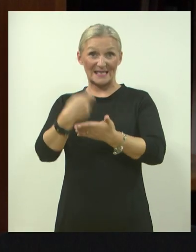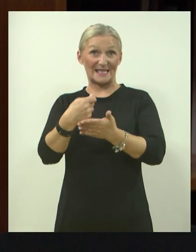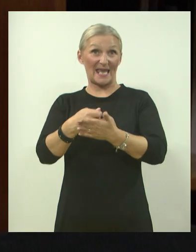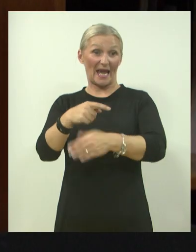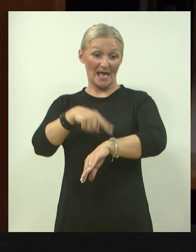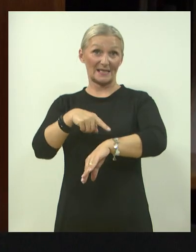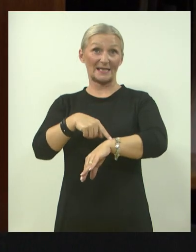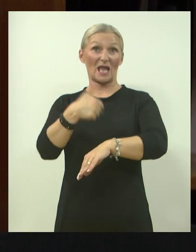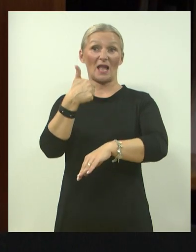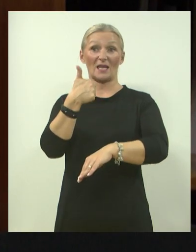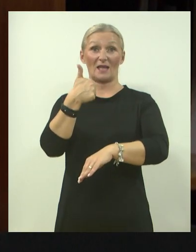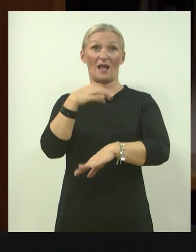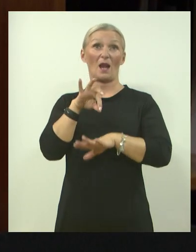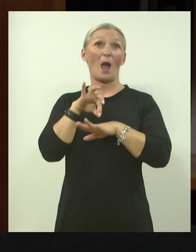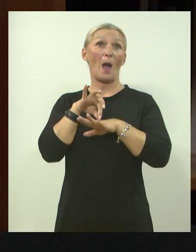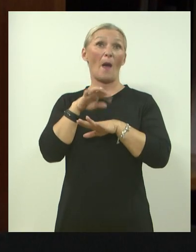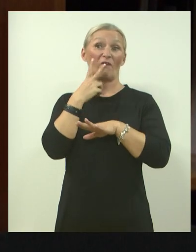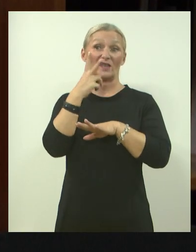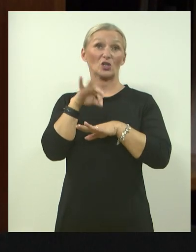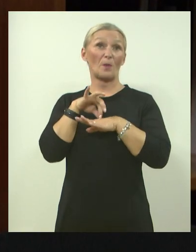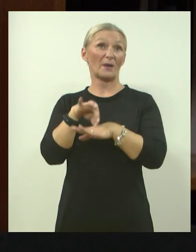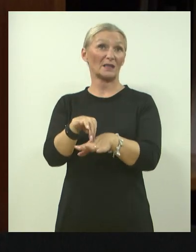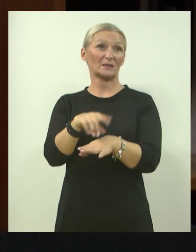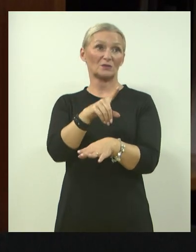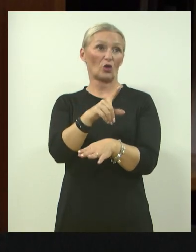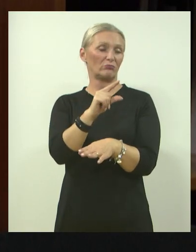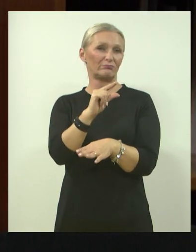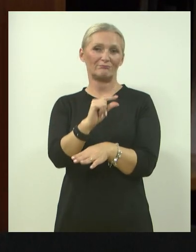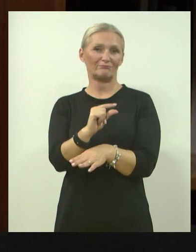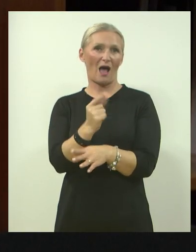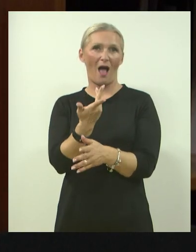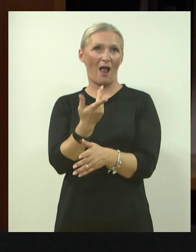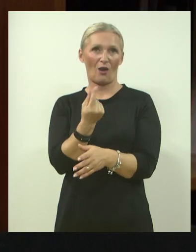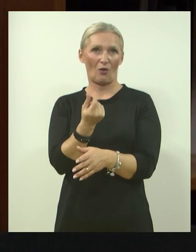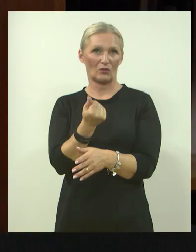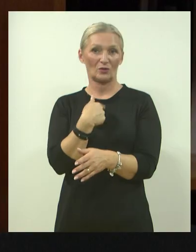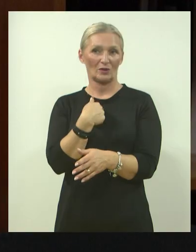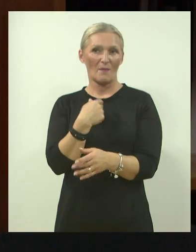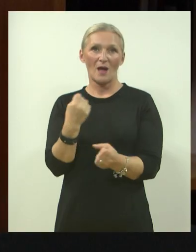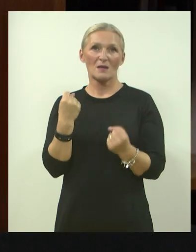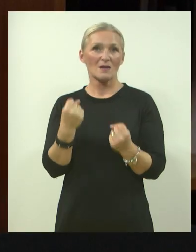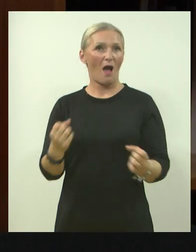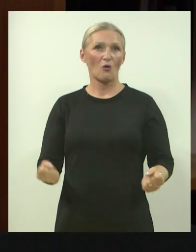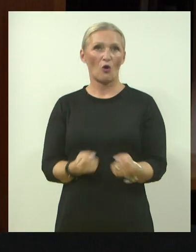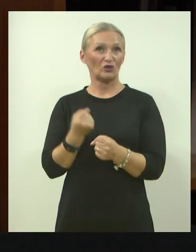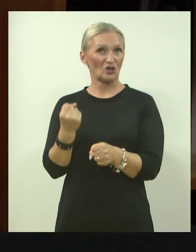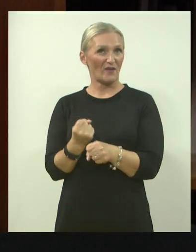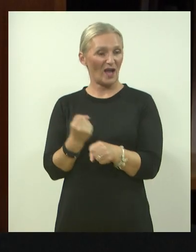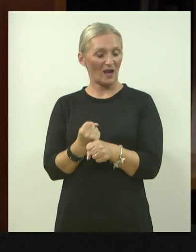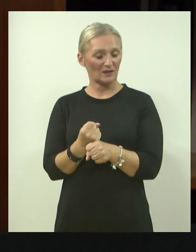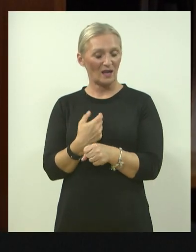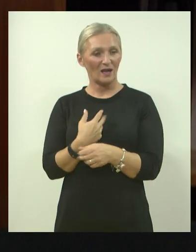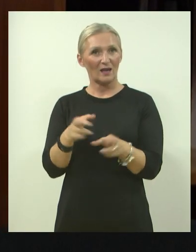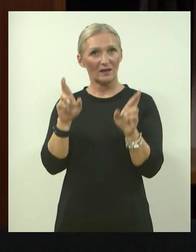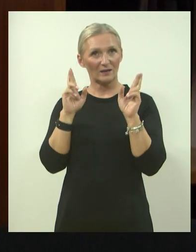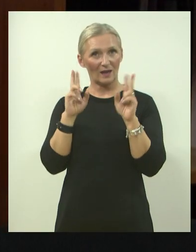pratitelja, jer mislimo da je ona nerealno niska i da nam jako otežava rad. Ali nadam